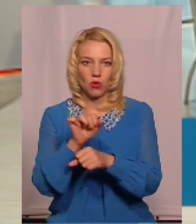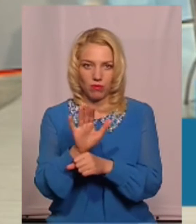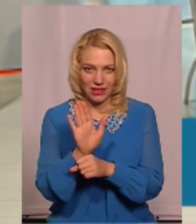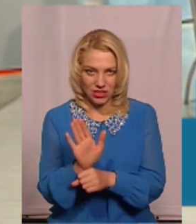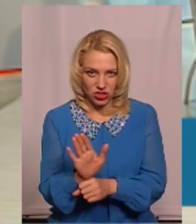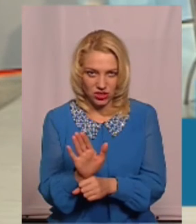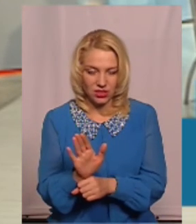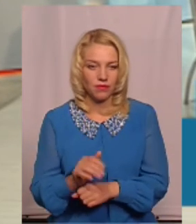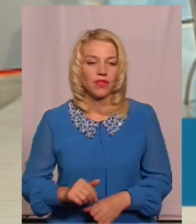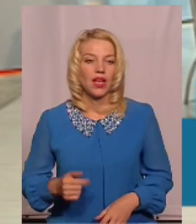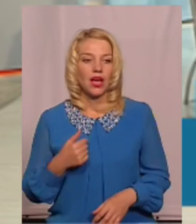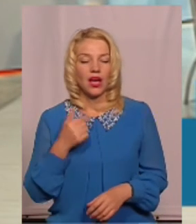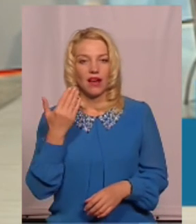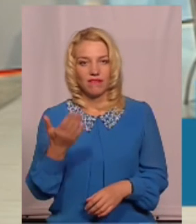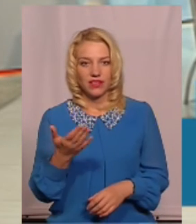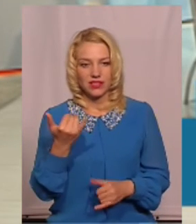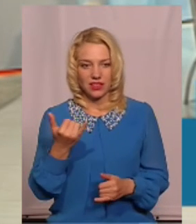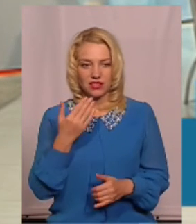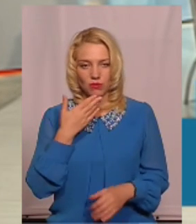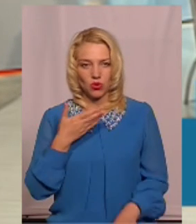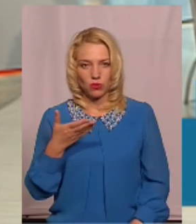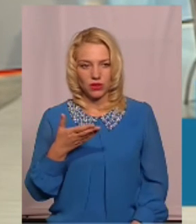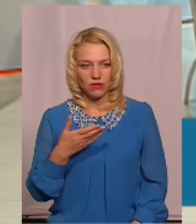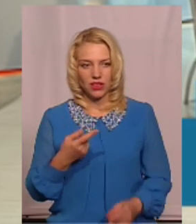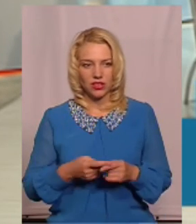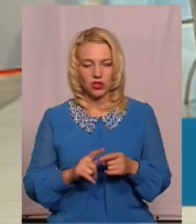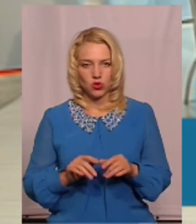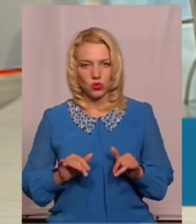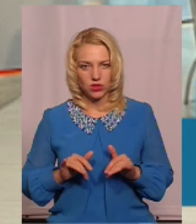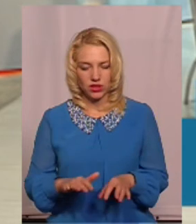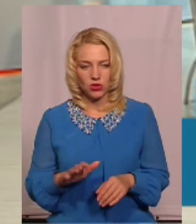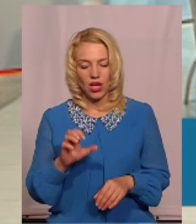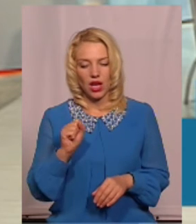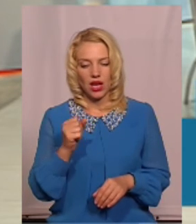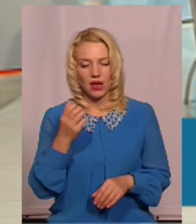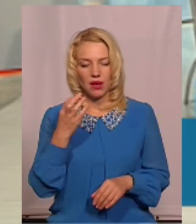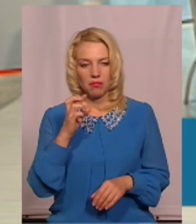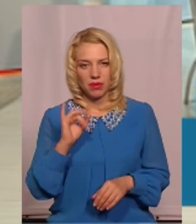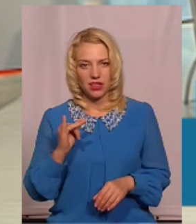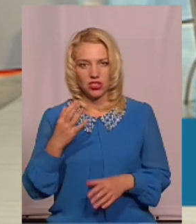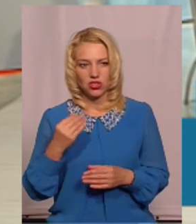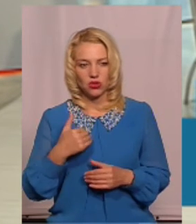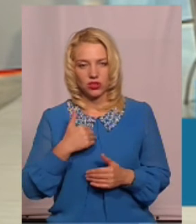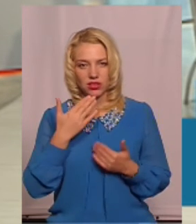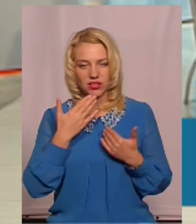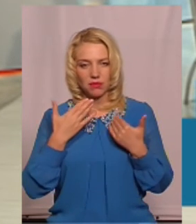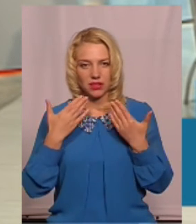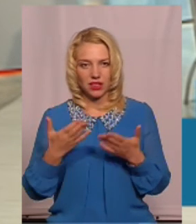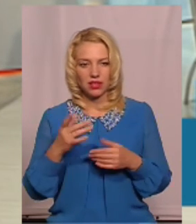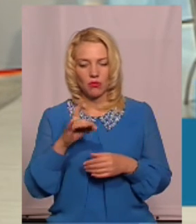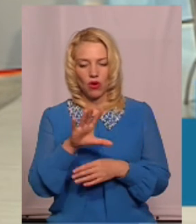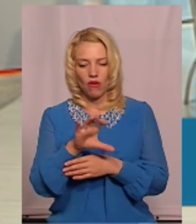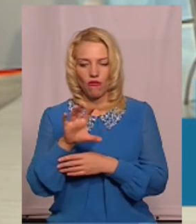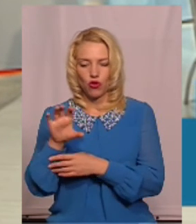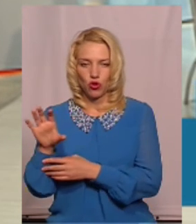ми трошечки пізніше поговоримо. Ось ви зараз прокоментували саме цю дію, але хотілося б запитати саме про